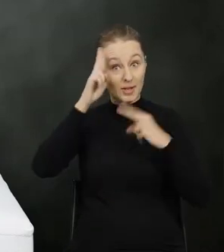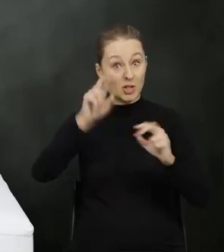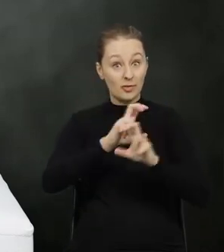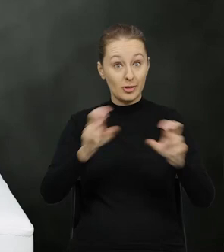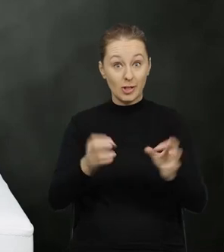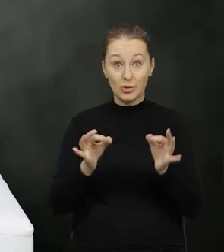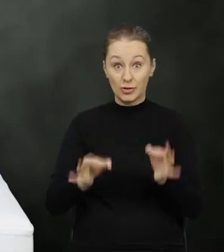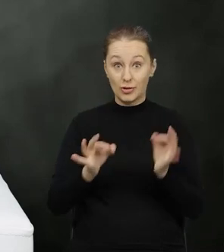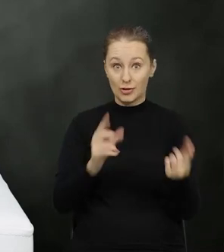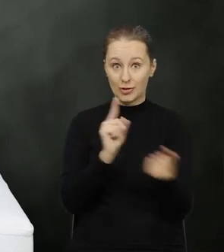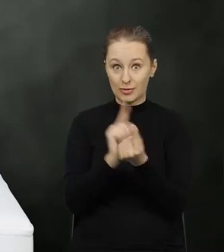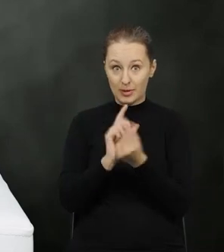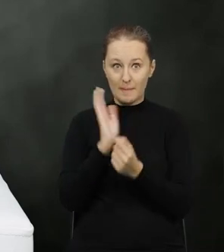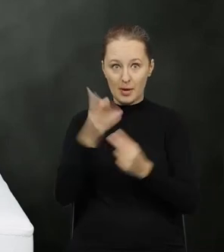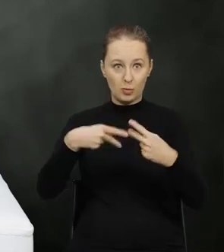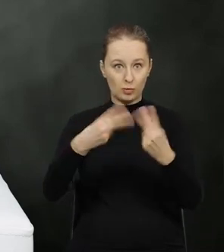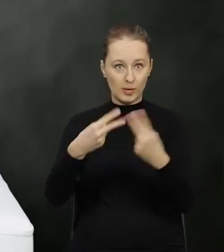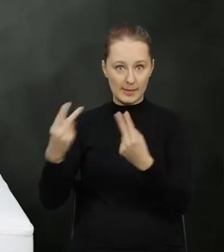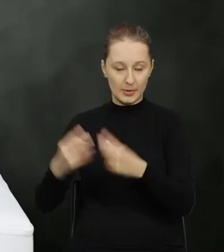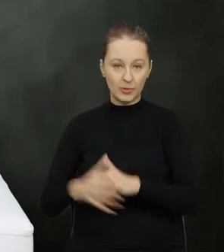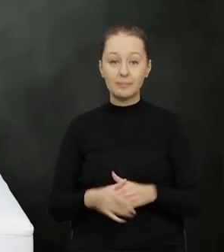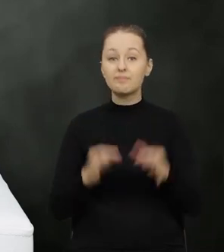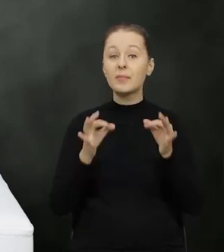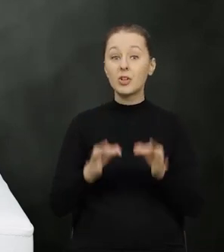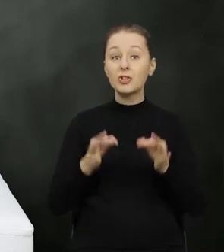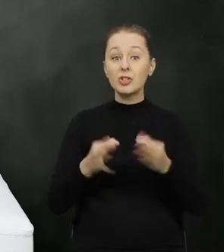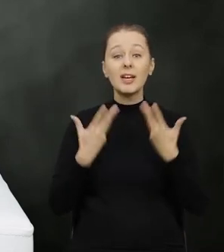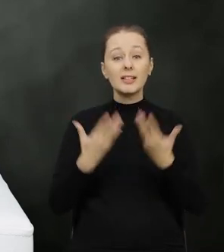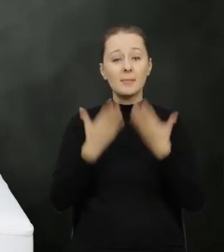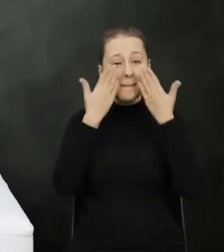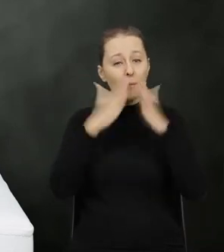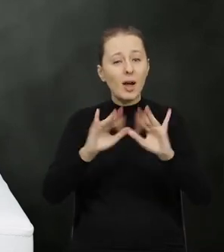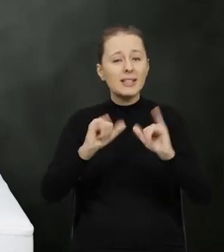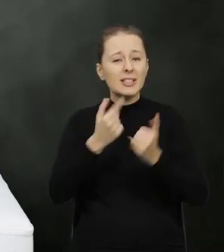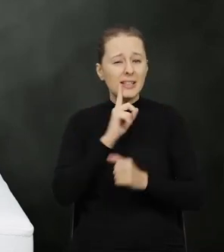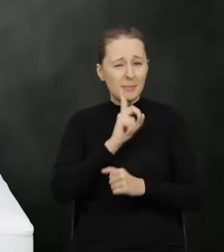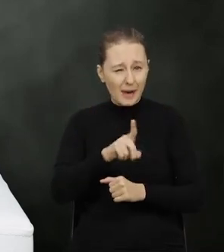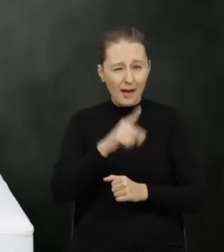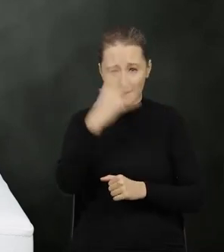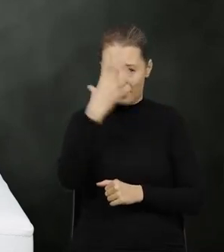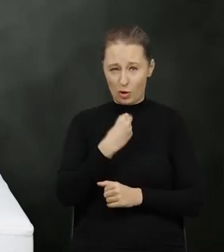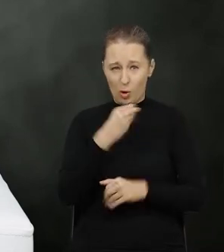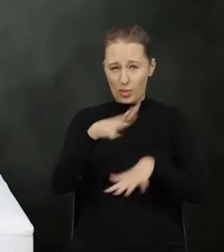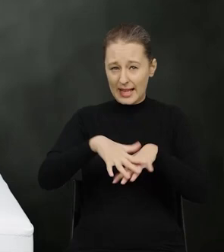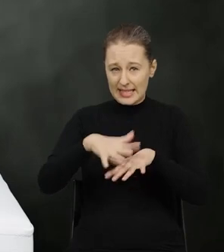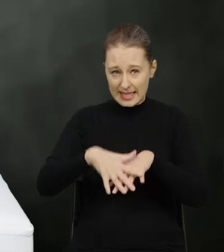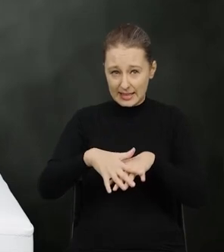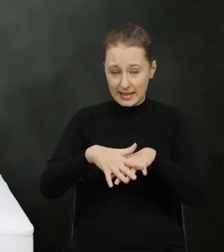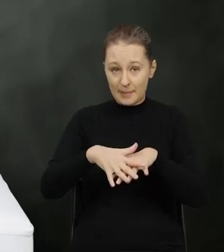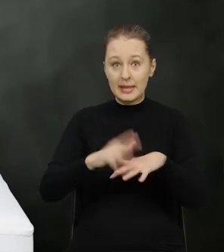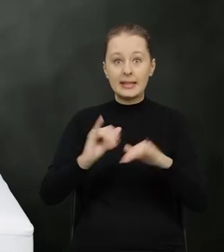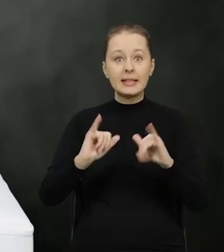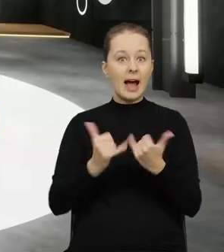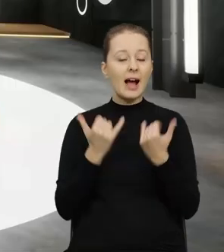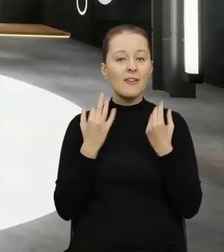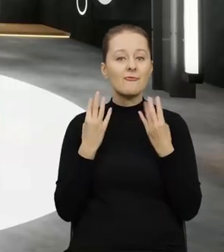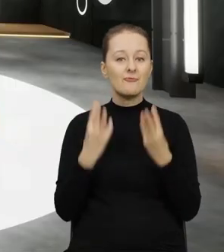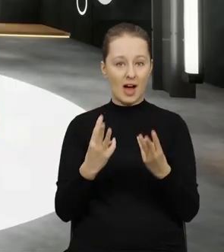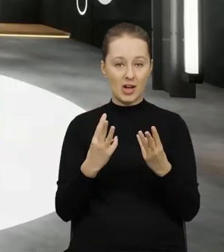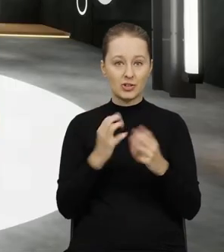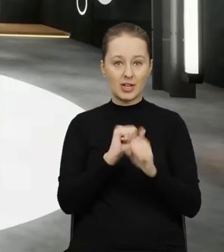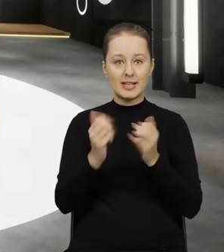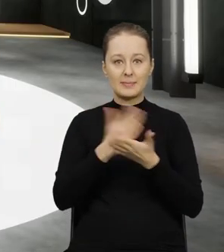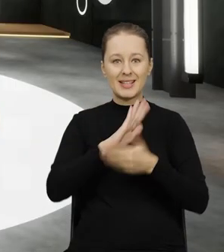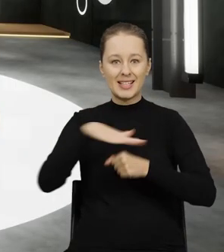które mam nadzieję w trakcie naszego spotkania będą udostępnione. Dzisiaj będziemy chcieli pokazać, jak naprawdę wygląda ten system i jaką rolę odgrywa